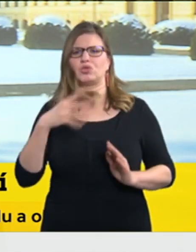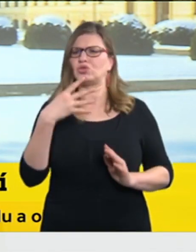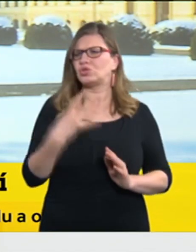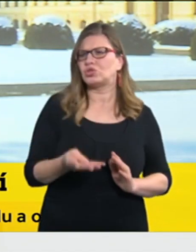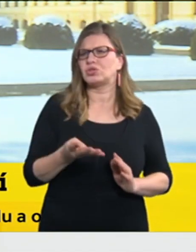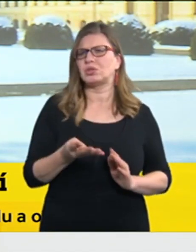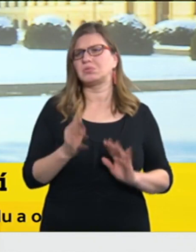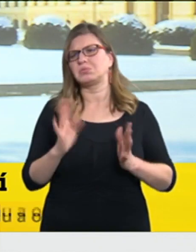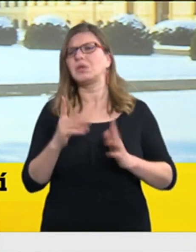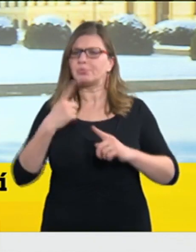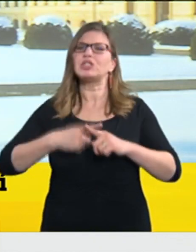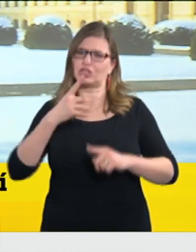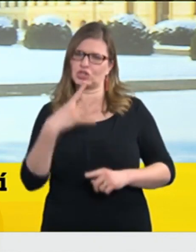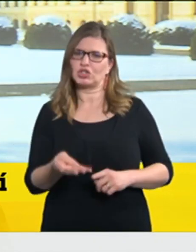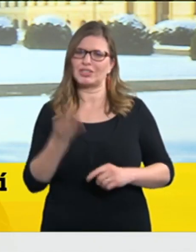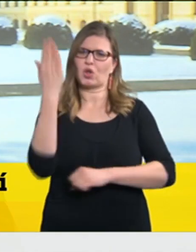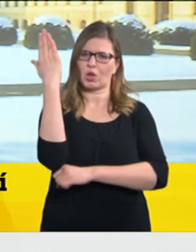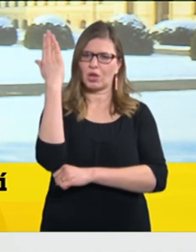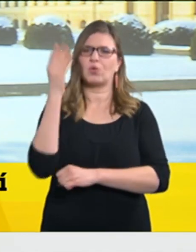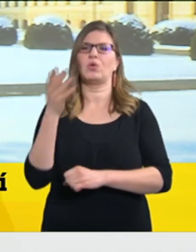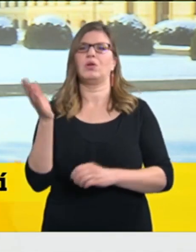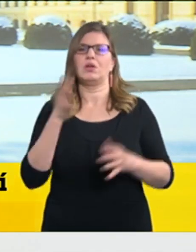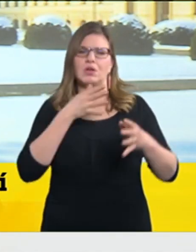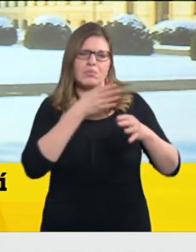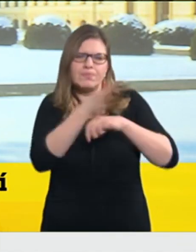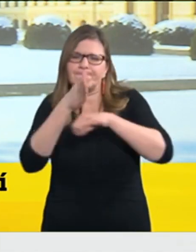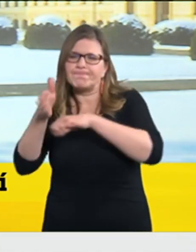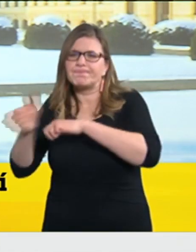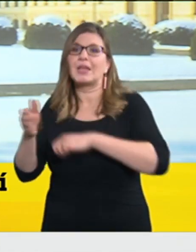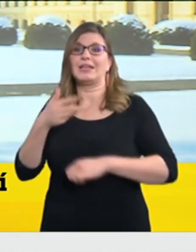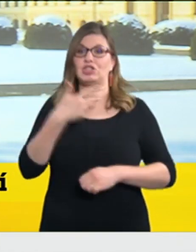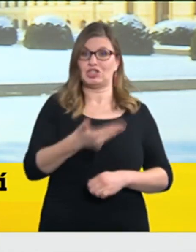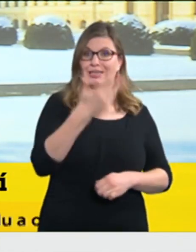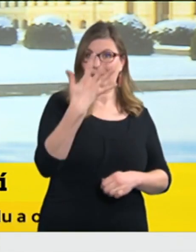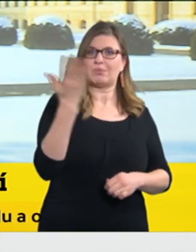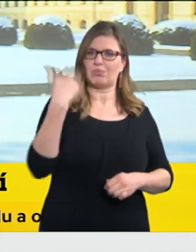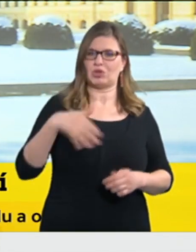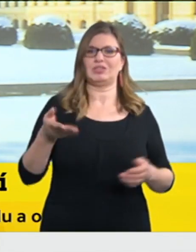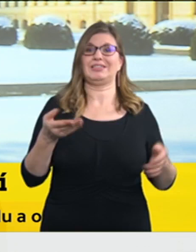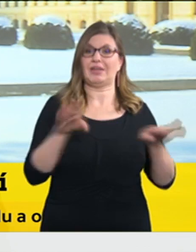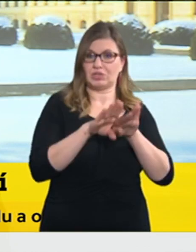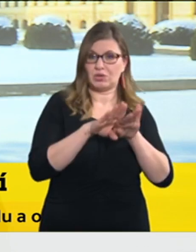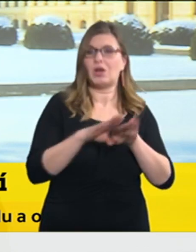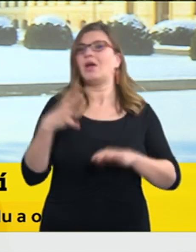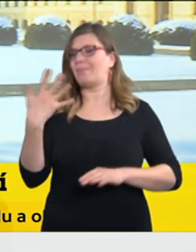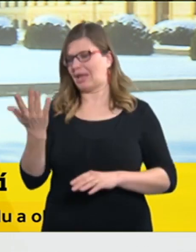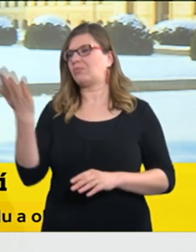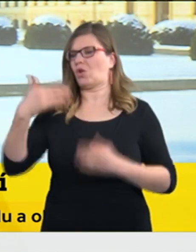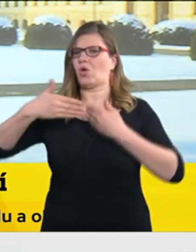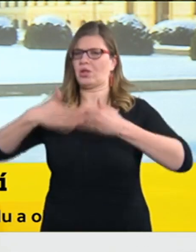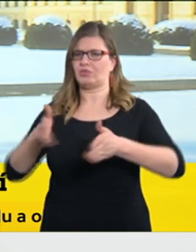ale přesně 40 hotelů a penzionů. 35 z nich mělo zavřeno, 5 mělo otevřeno, lidé tam jezdili a